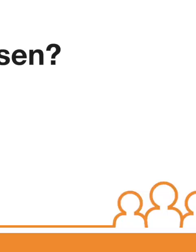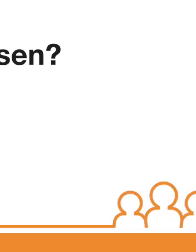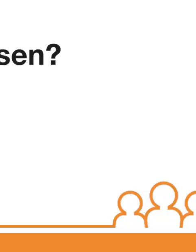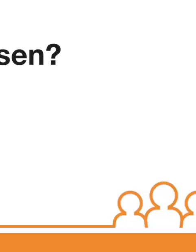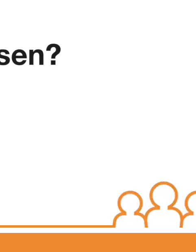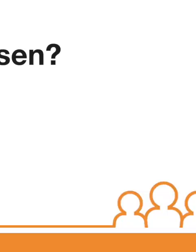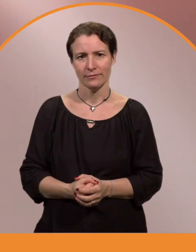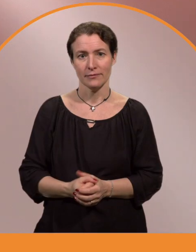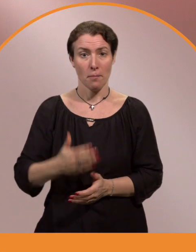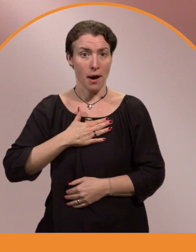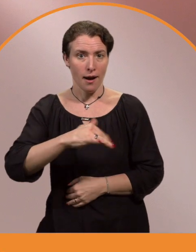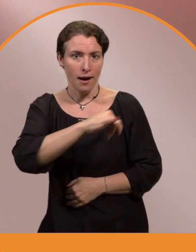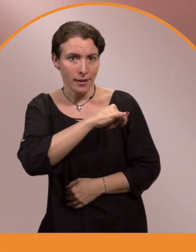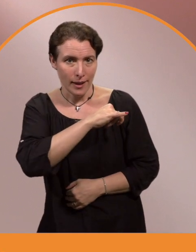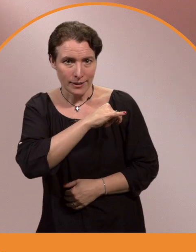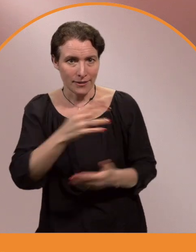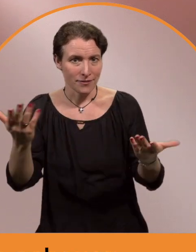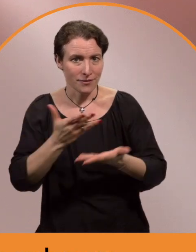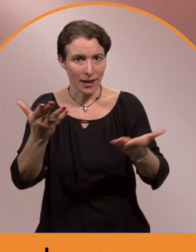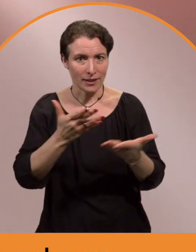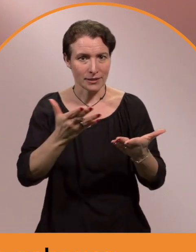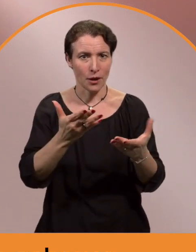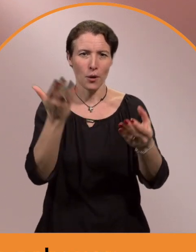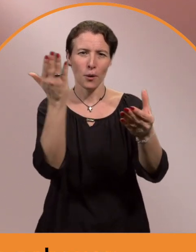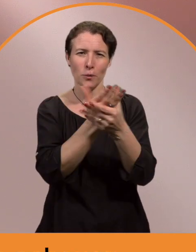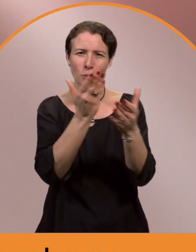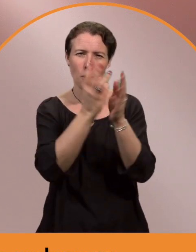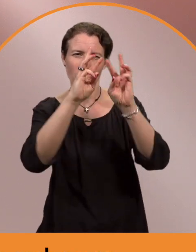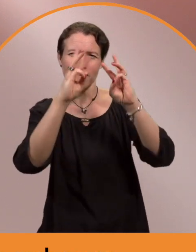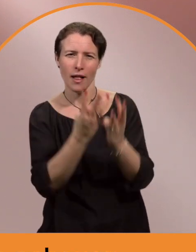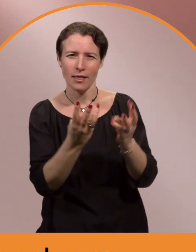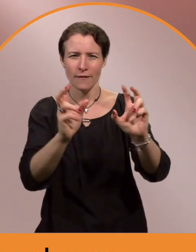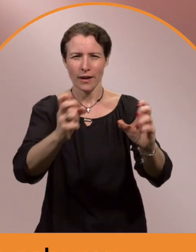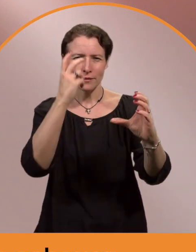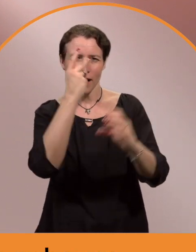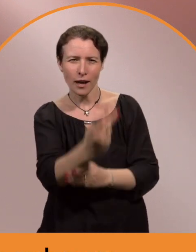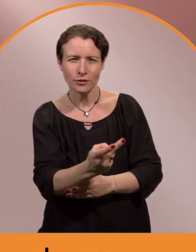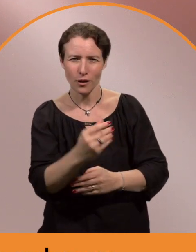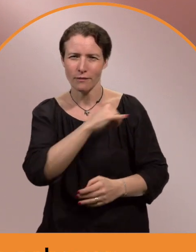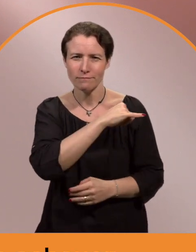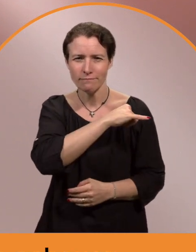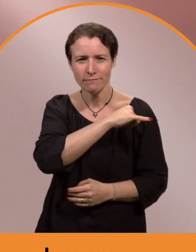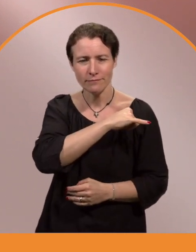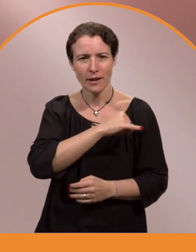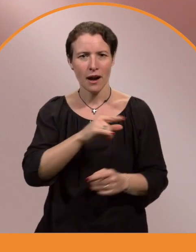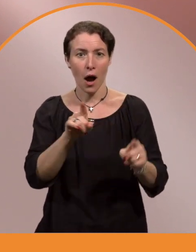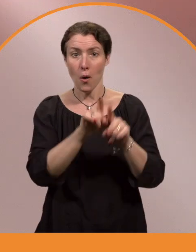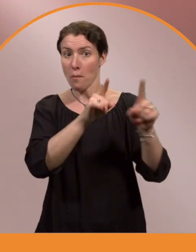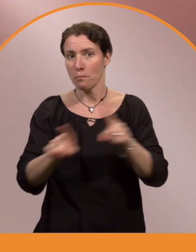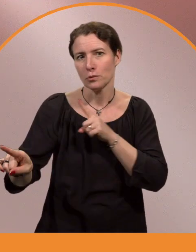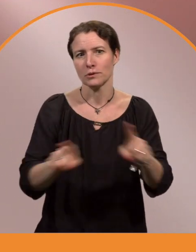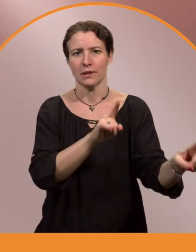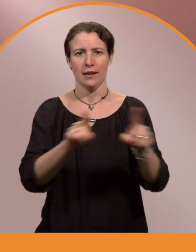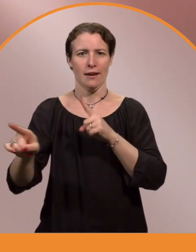Meine Interessen sind Dokus über die Weltgeschichte schauen, Musik